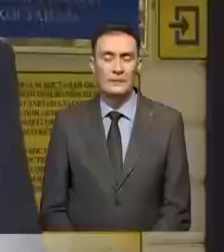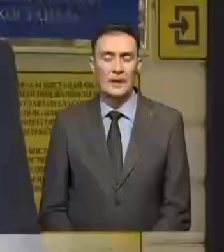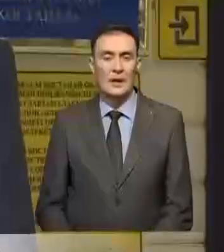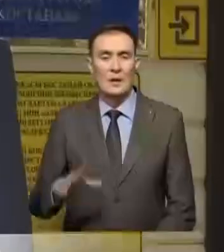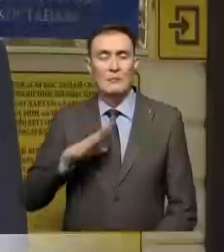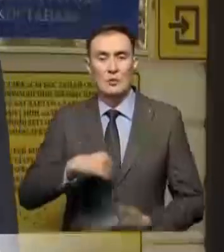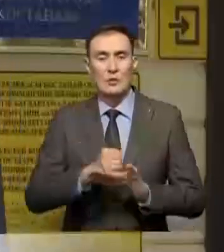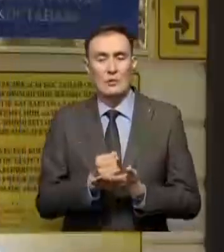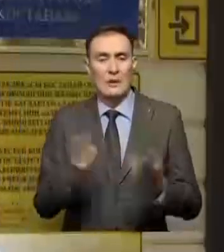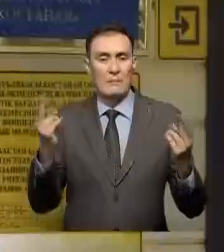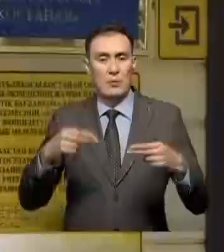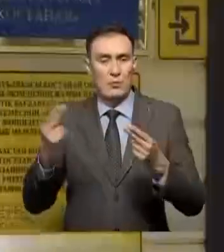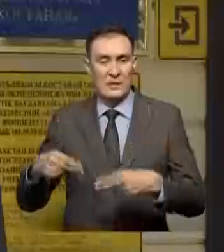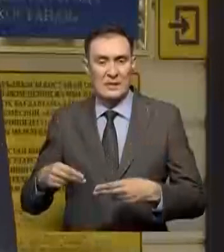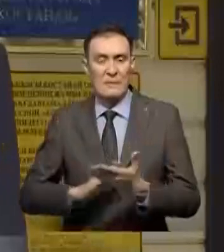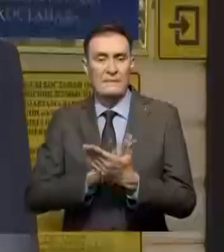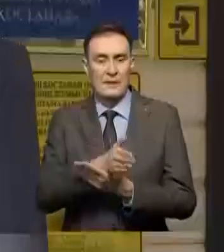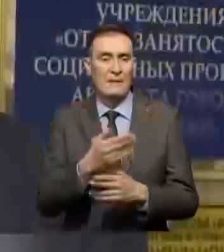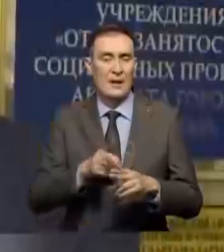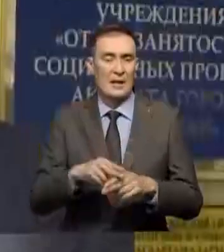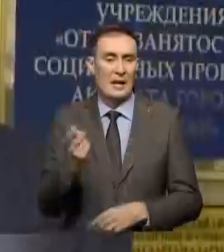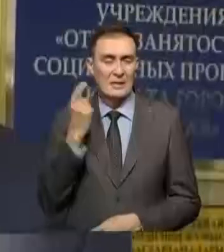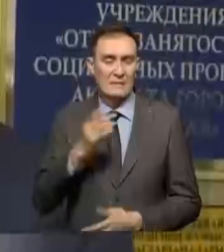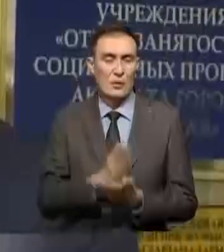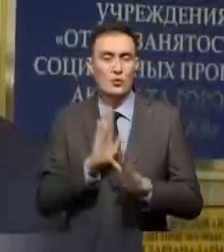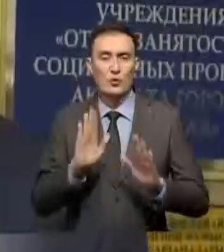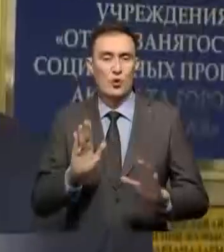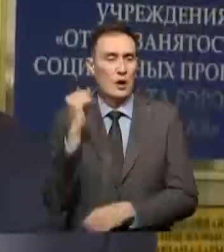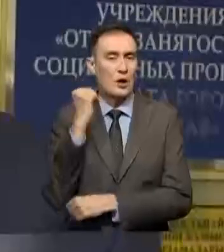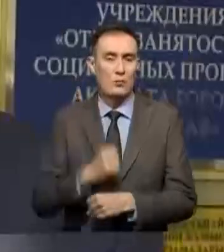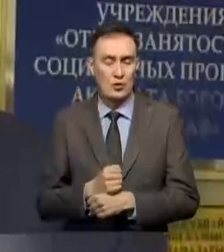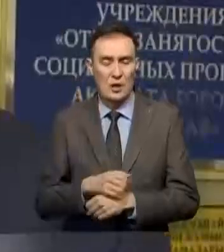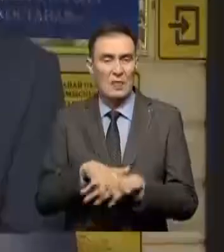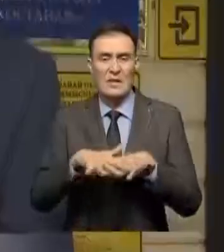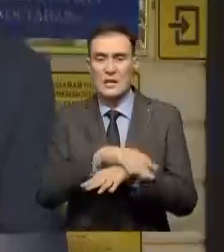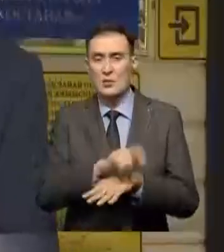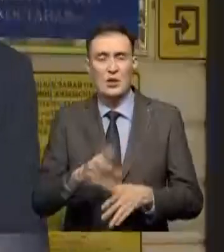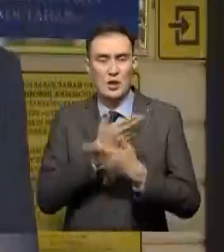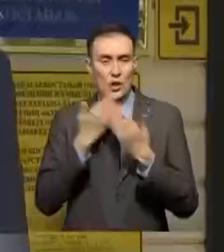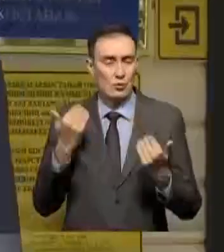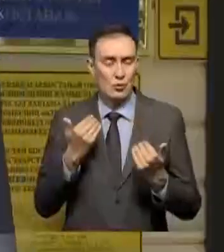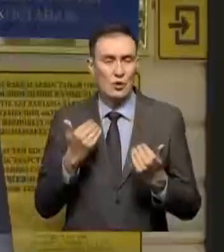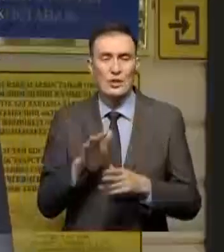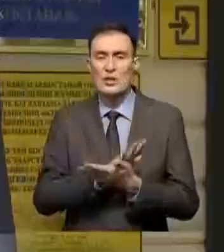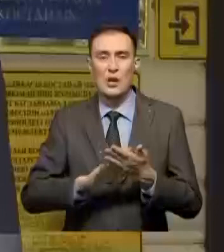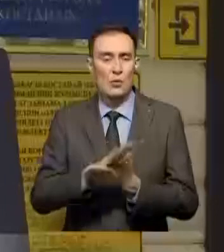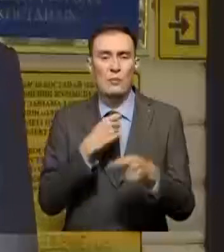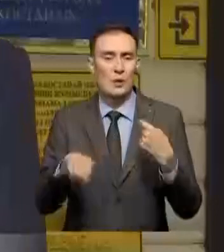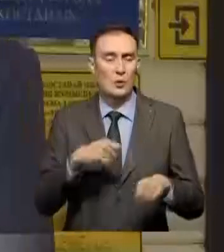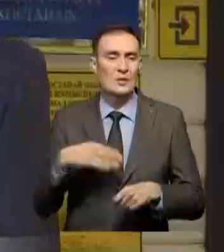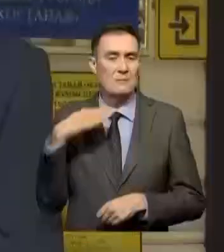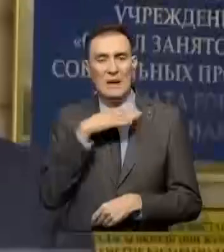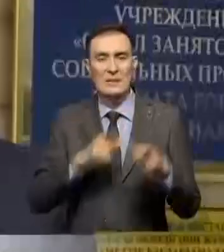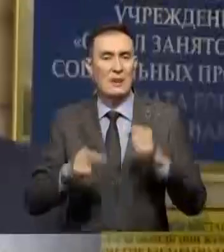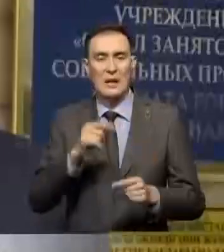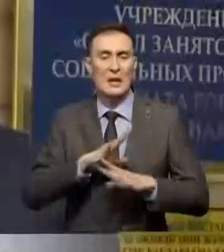Установлены блокпосты. При въезде данного хозяйства там находятся только рабочие, то есть населения нет. Никаких реализаций продукции там не